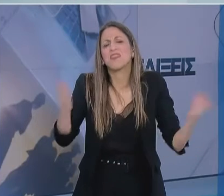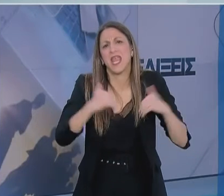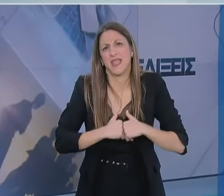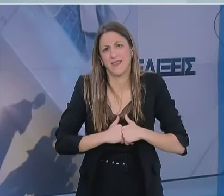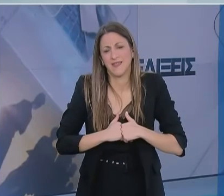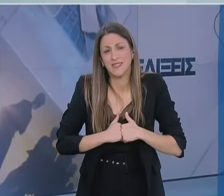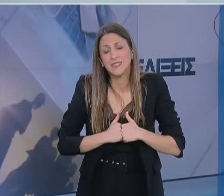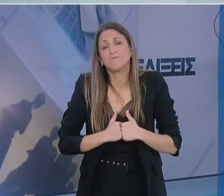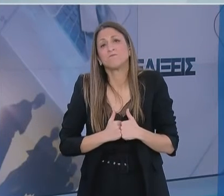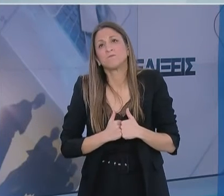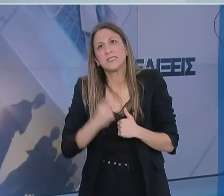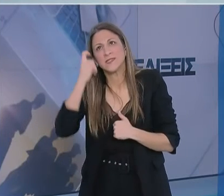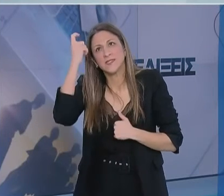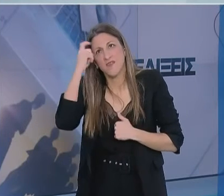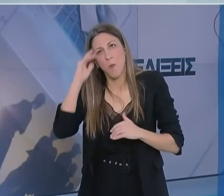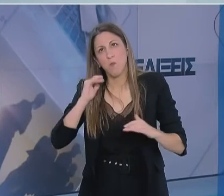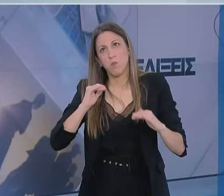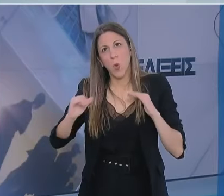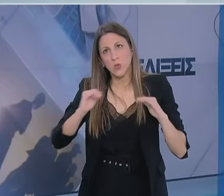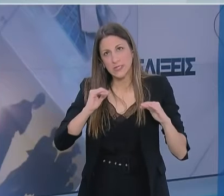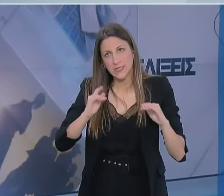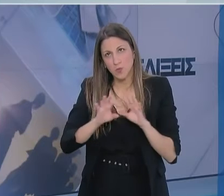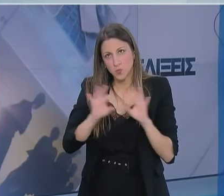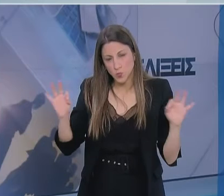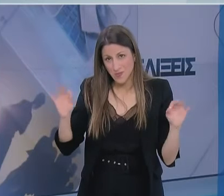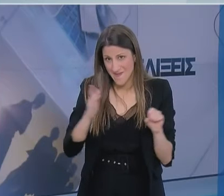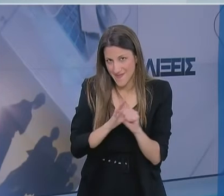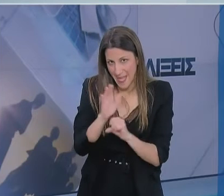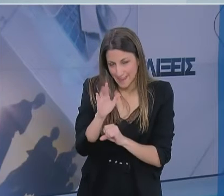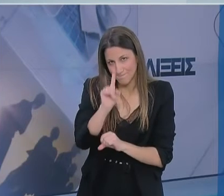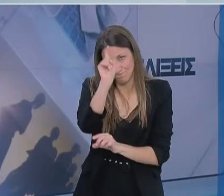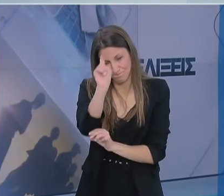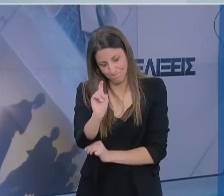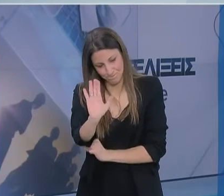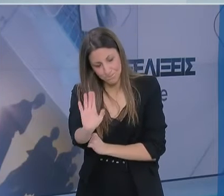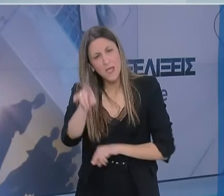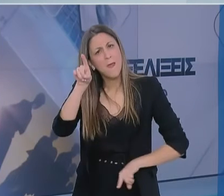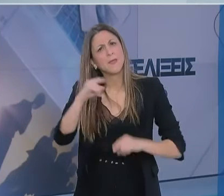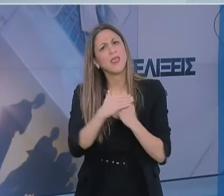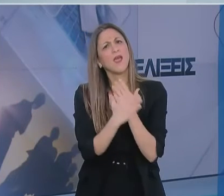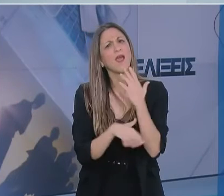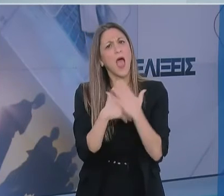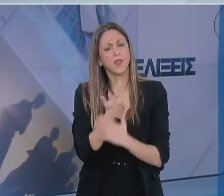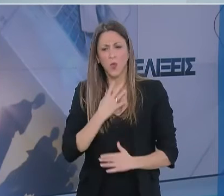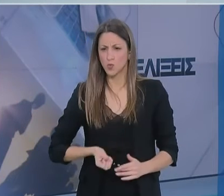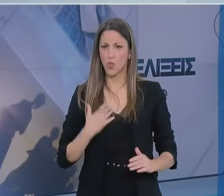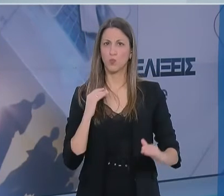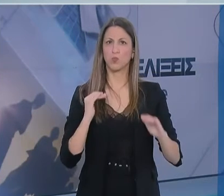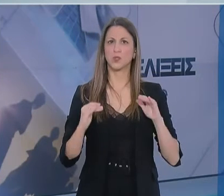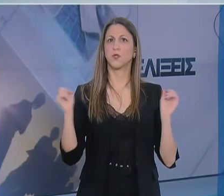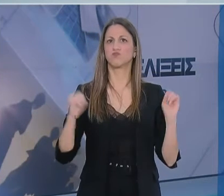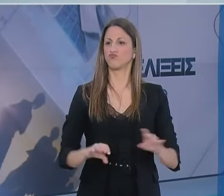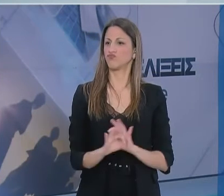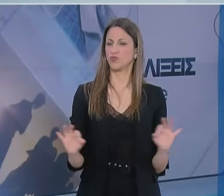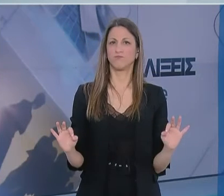περισσότερη βλάβη παρακαλώ. Θα το εξηγήσω. Πολλοί φορούμε γάντια πιστεύοντας ότι μας προστατεύουν με κάποιο τρόπο.